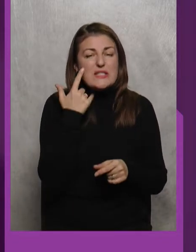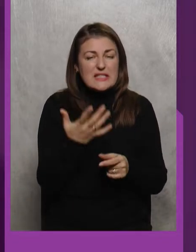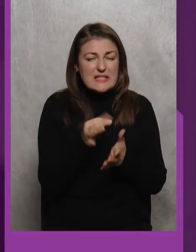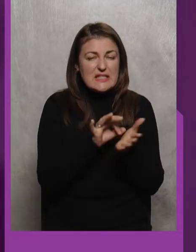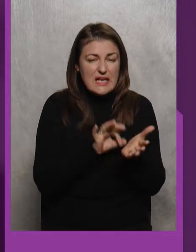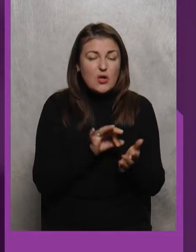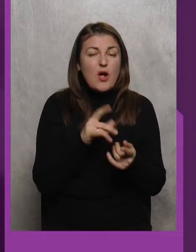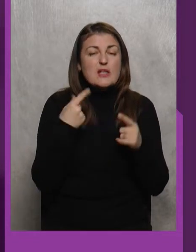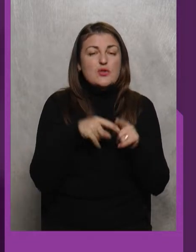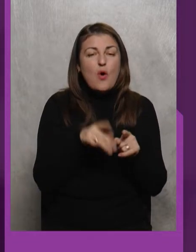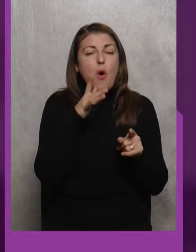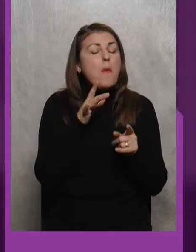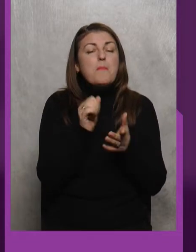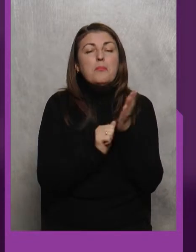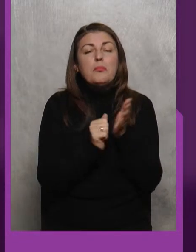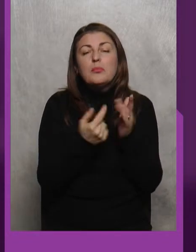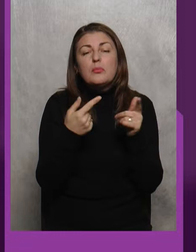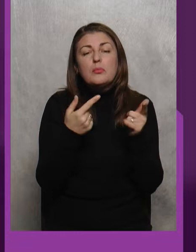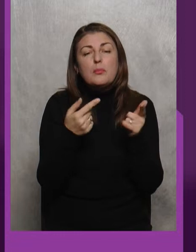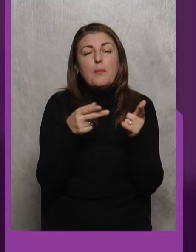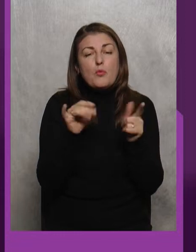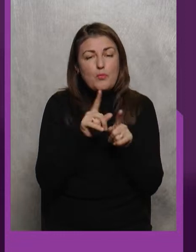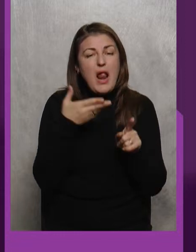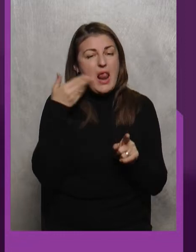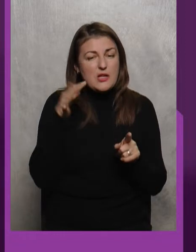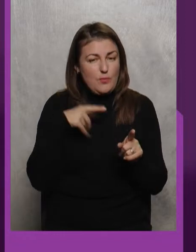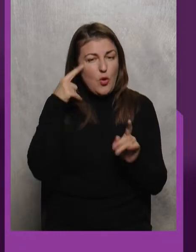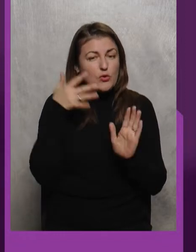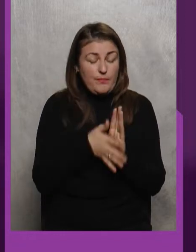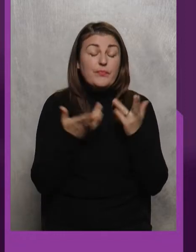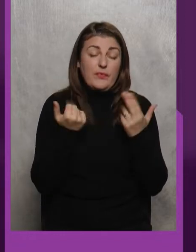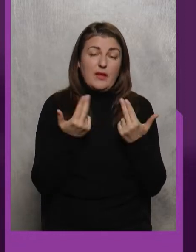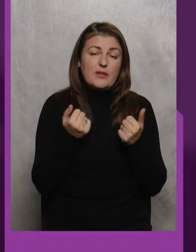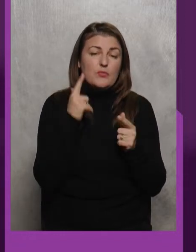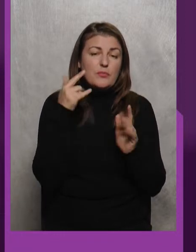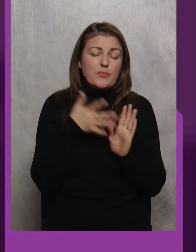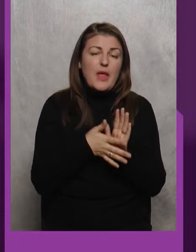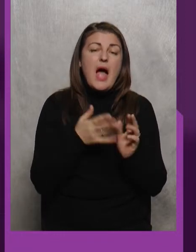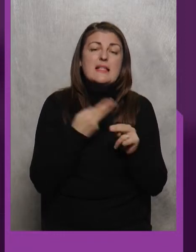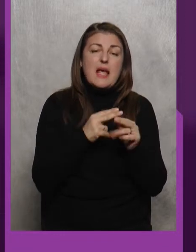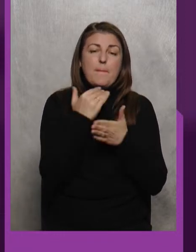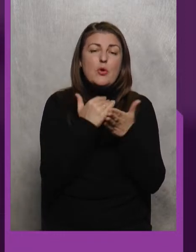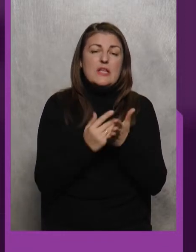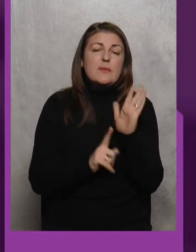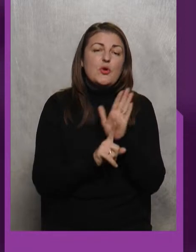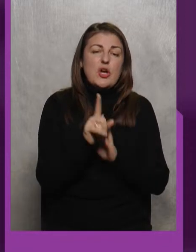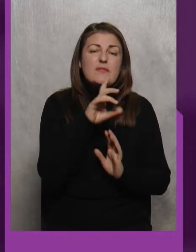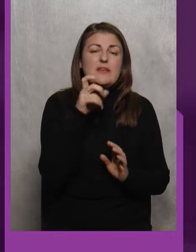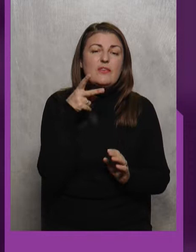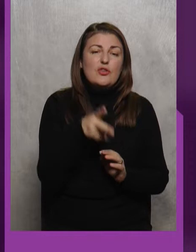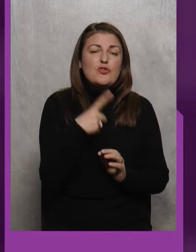З того приводу Щоб Легше розуміти було Так Цей процес Повчався З 2001